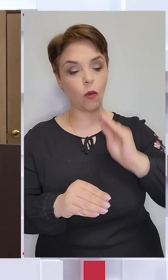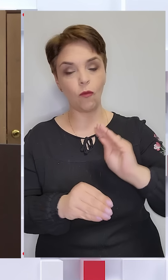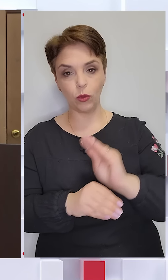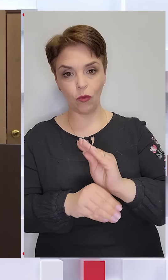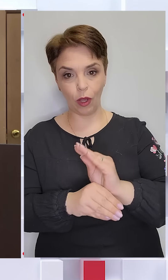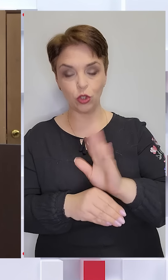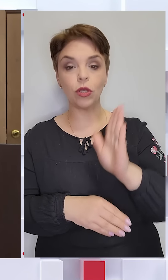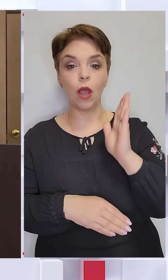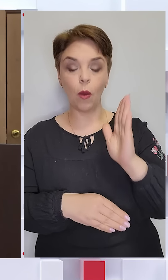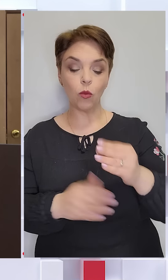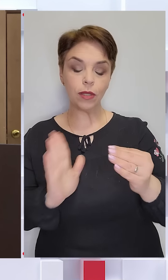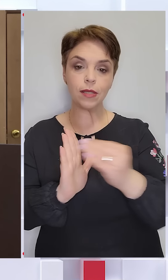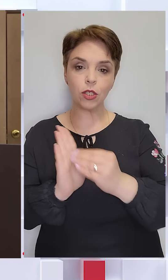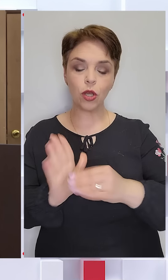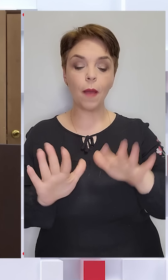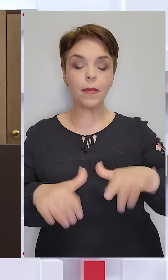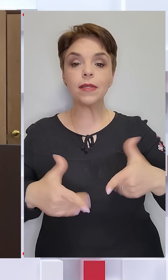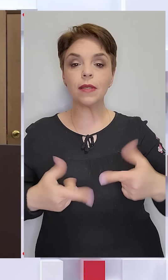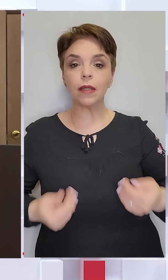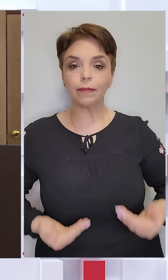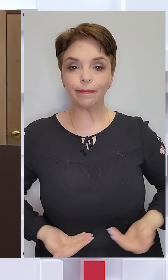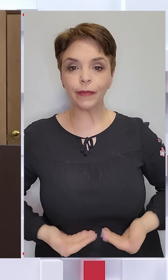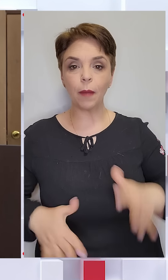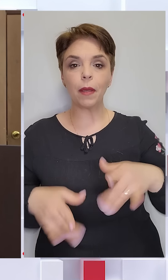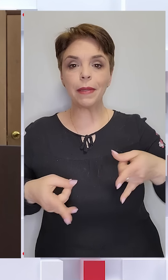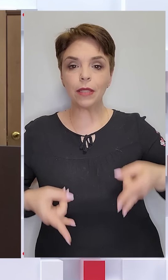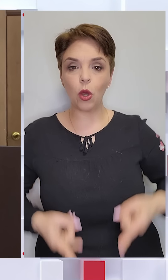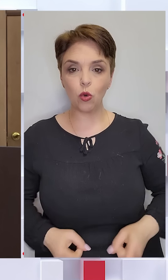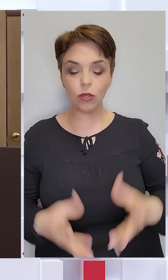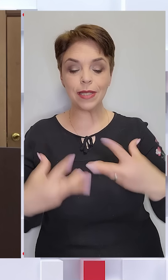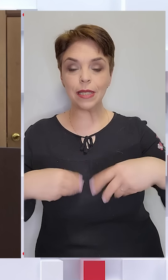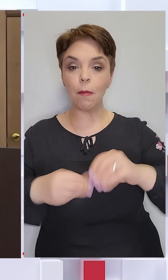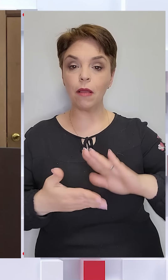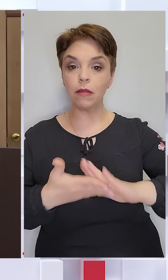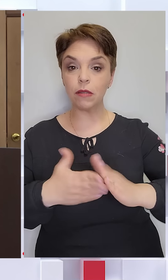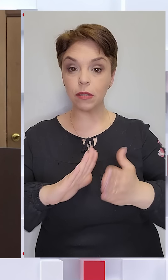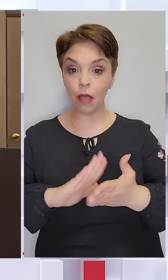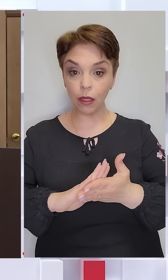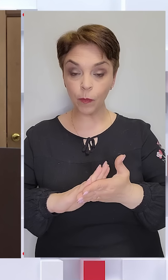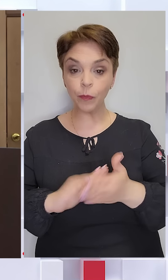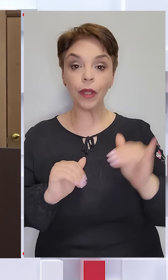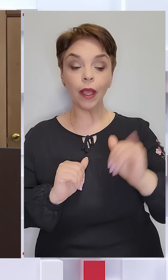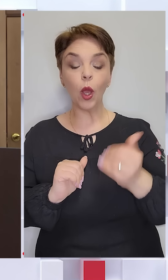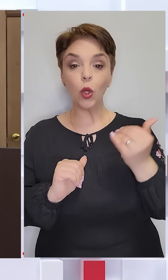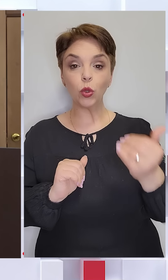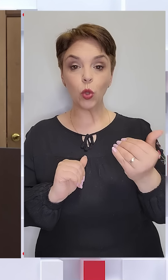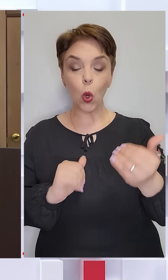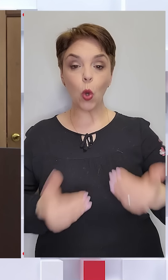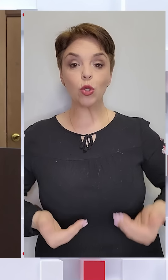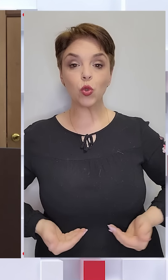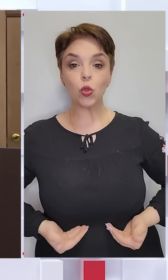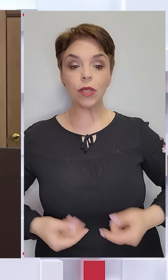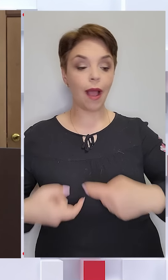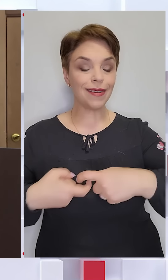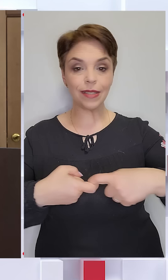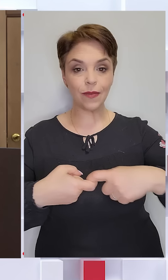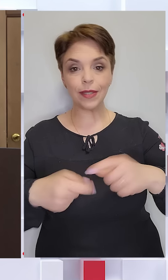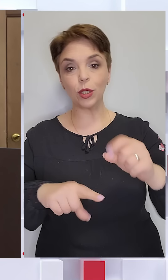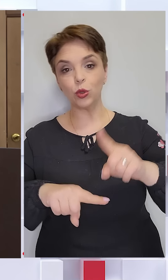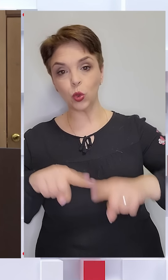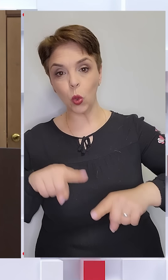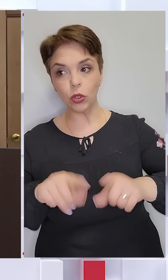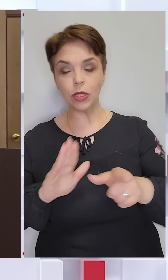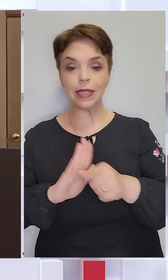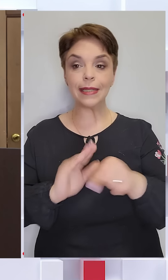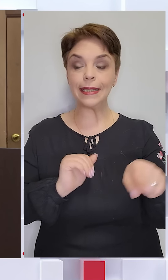зазначати і місце проживання, і місце народження, і сімейний стан, і його соціальні зв'язки з родичами,